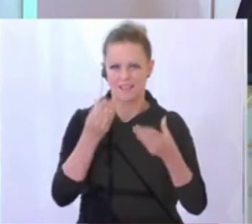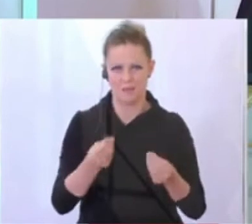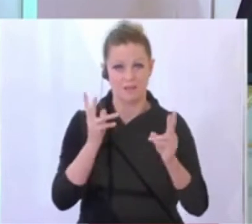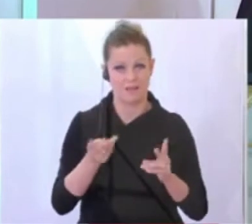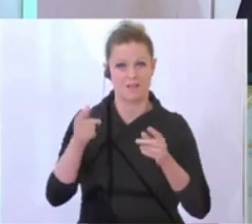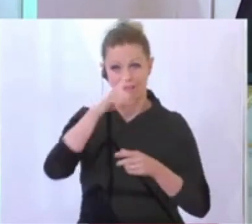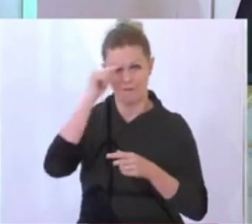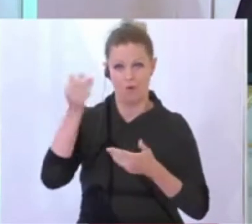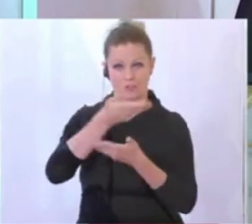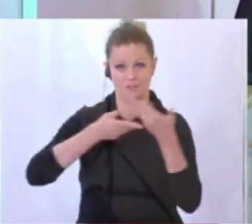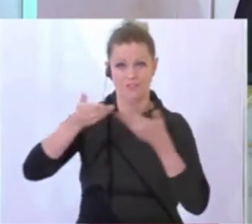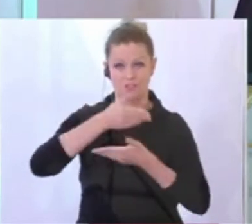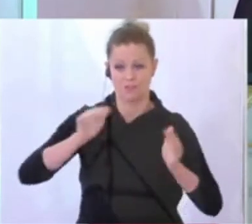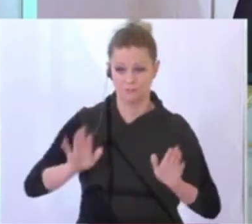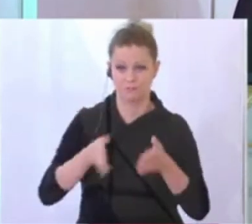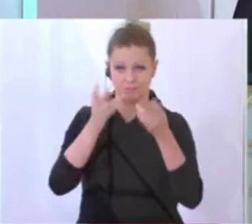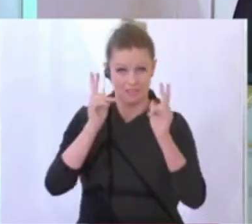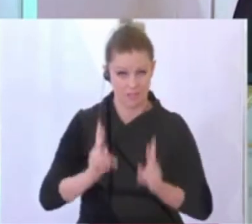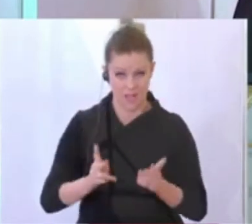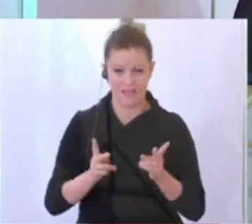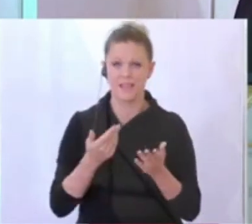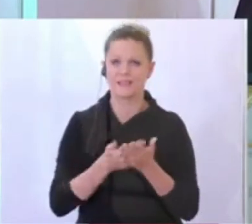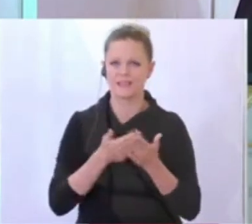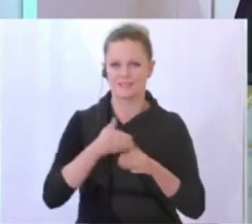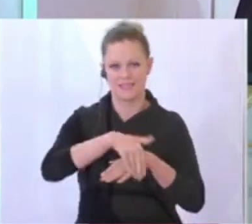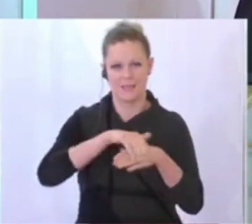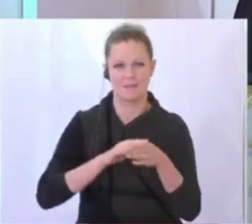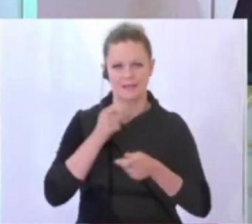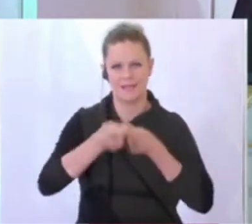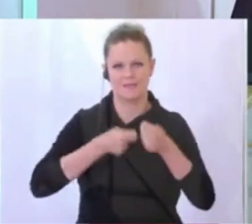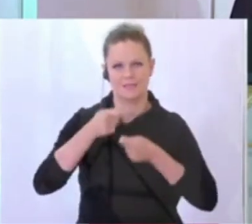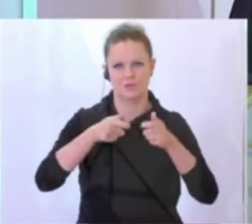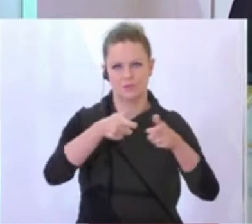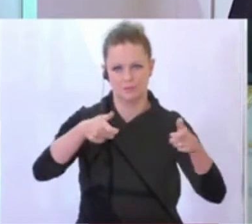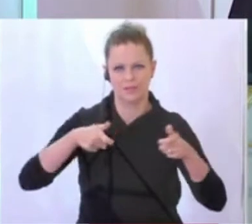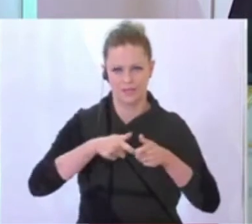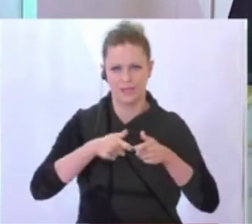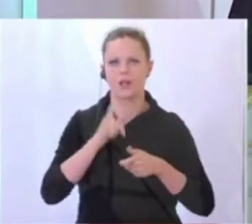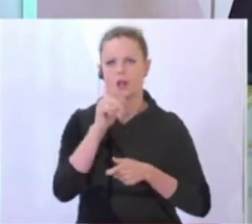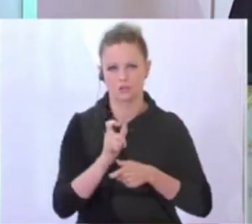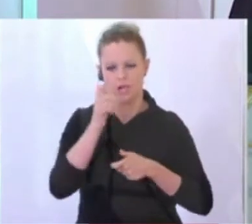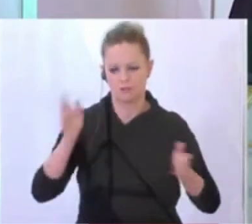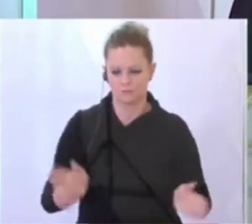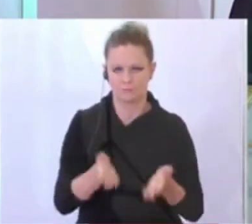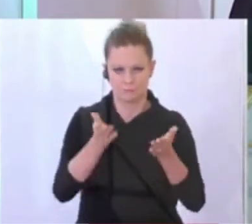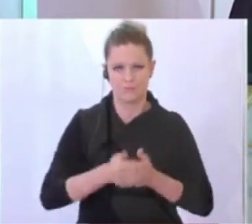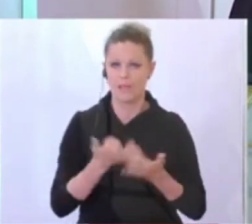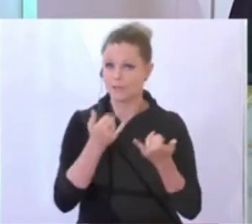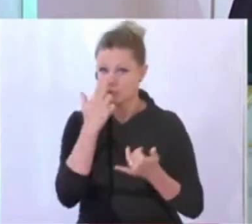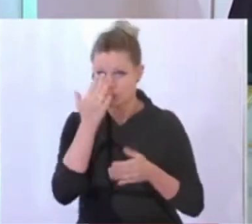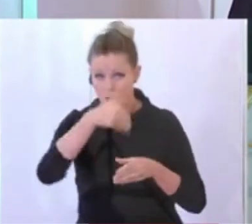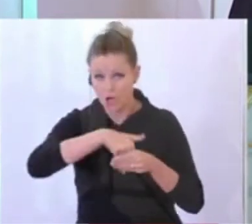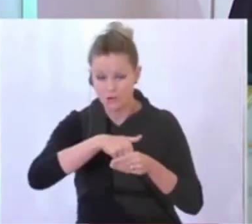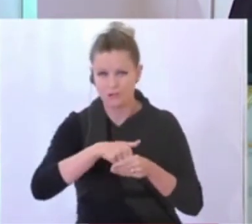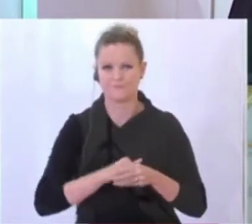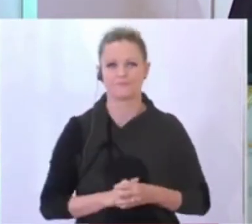volkswirtschaftliche Anreize zu setzen, haben wir dieses Gemeindeinvestitionspaket auf den Weg gebracht. Wie sieht es aus? Es hat